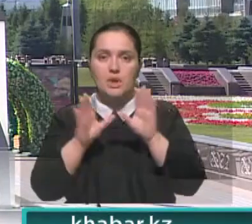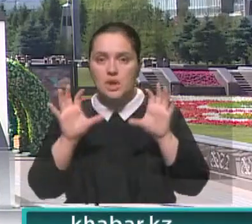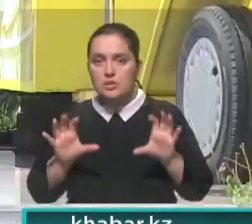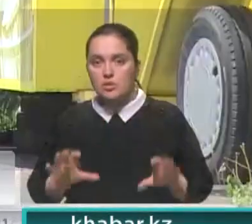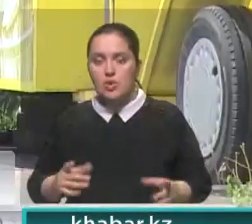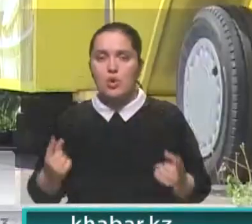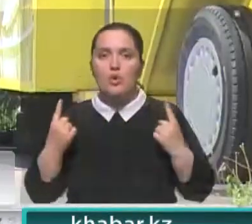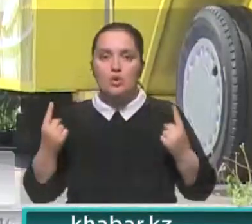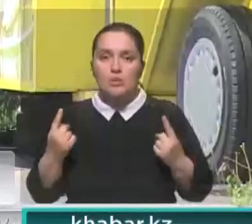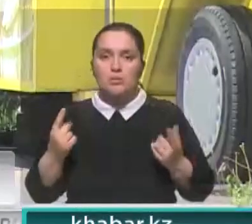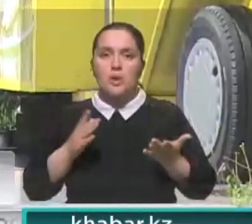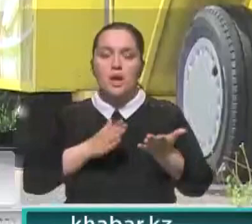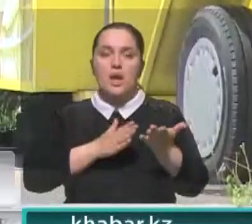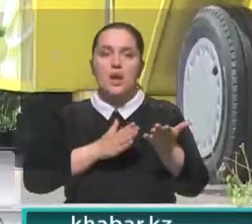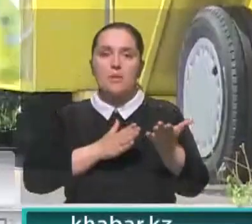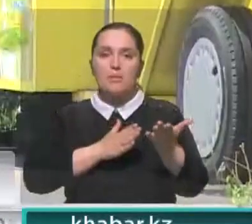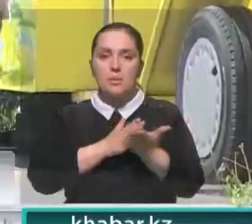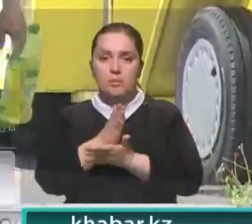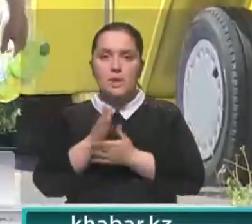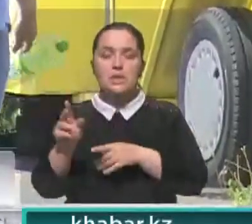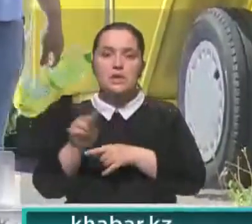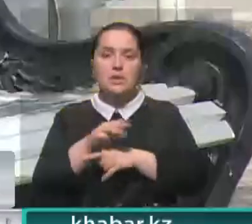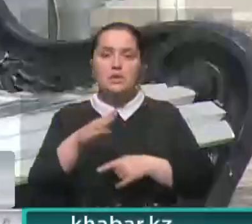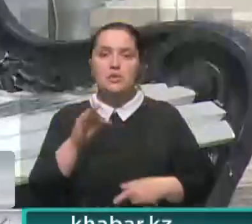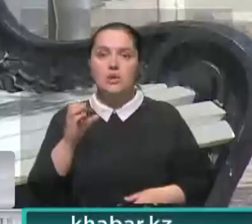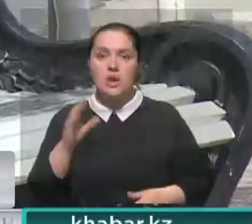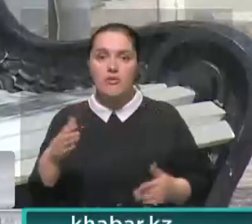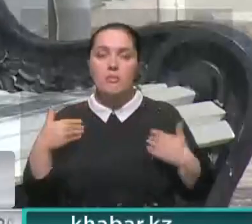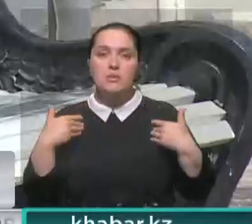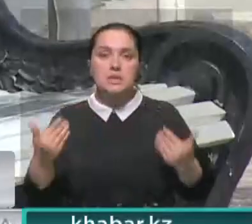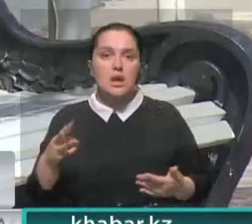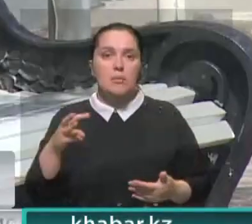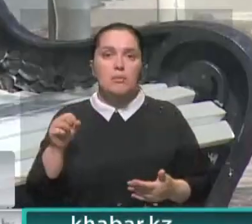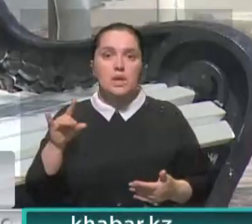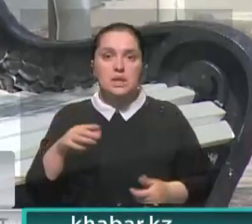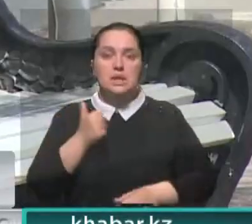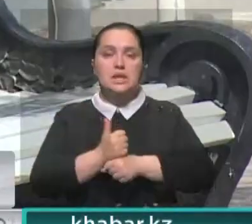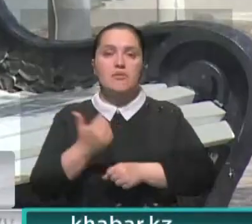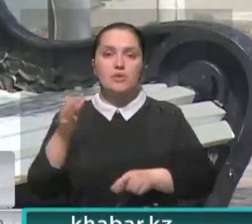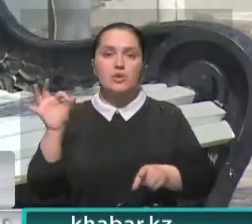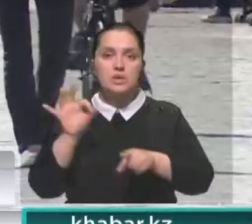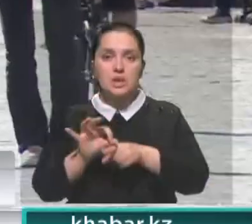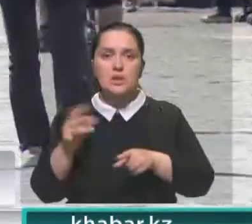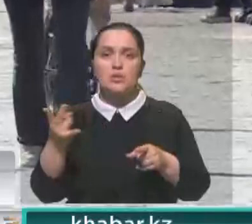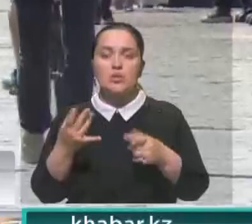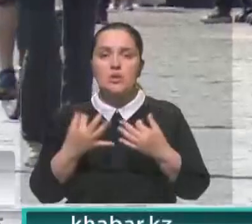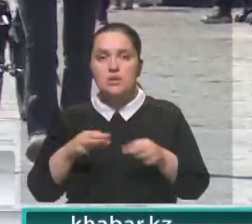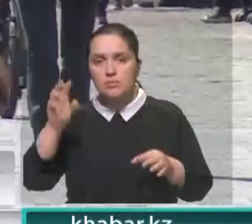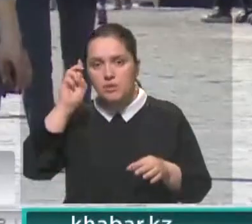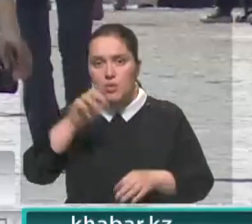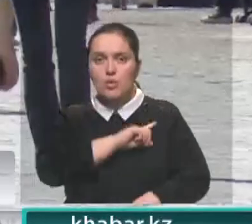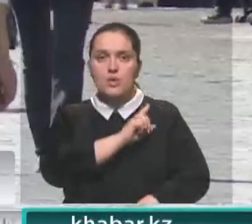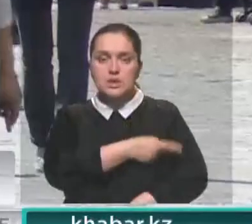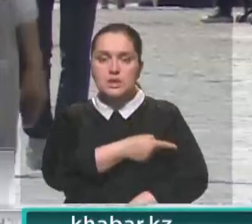поправкам Конституции. Напомню, масштабную программу политической модернизации Тукаев представил в марте. Главной ее целью дальнейшая